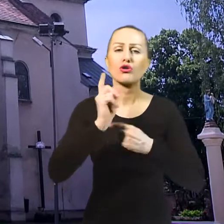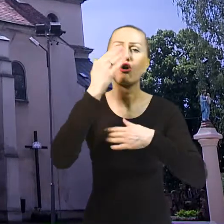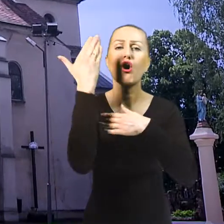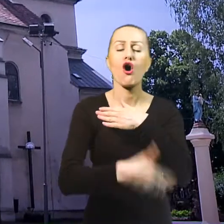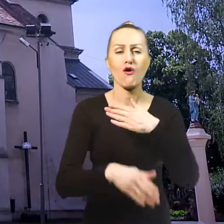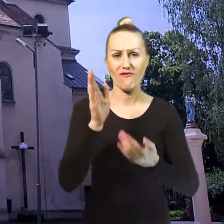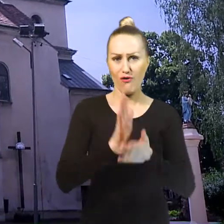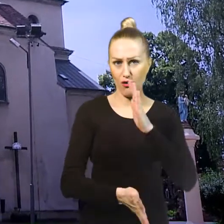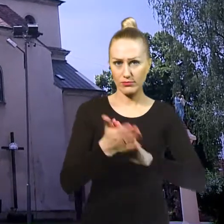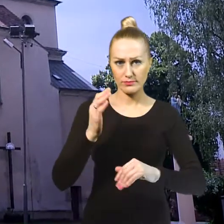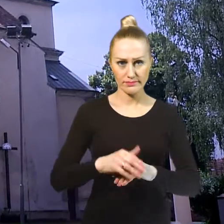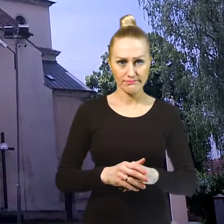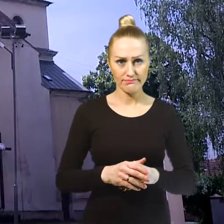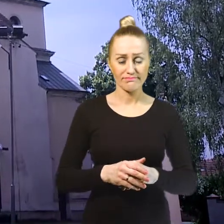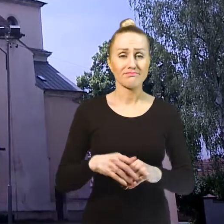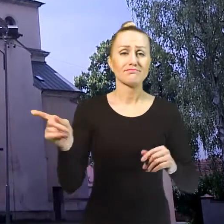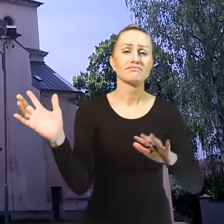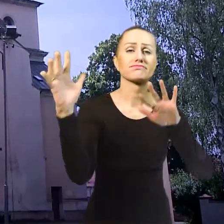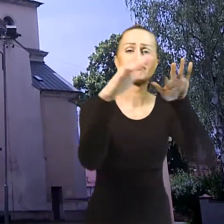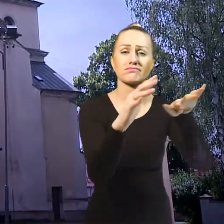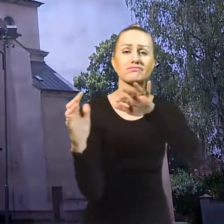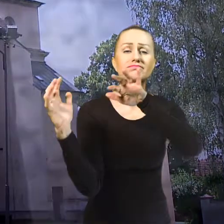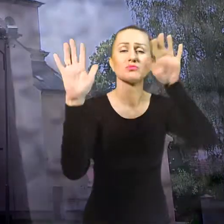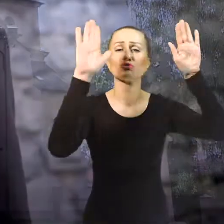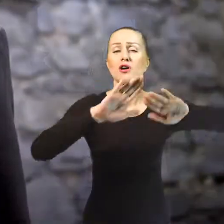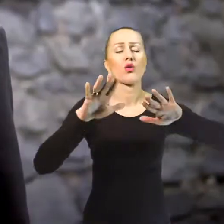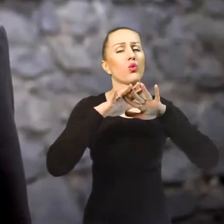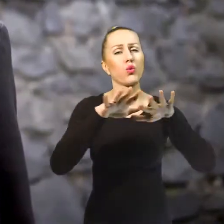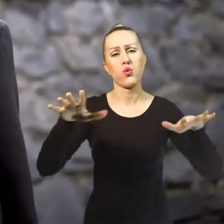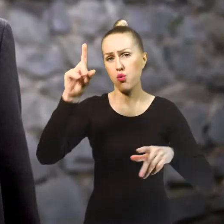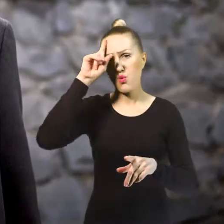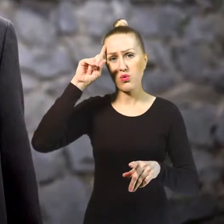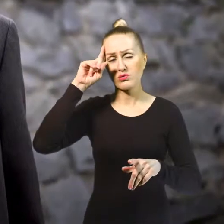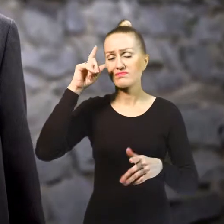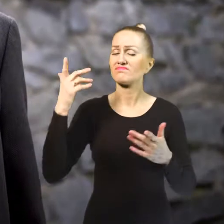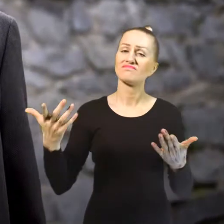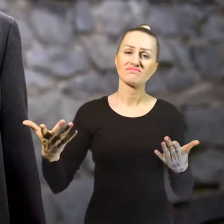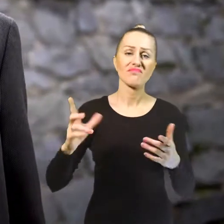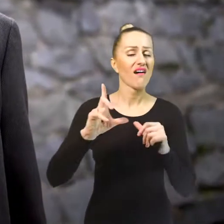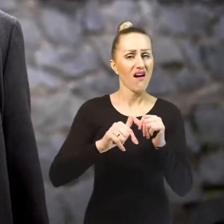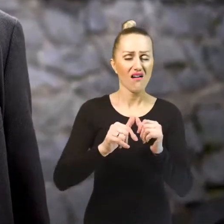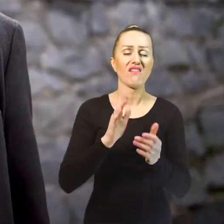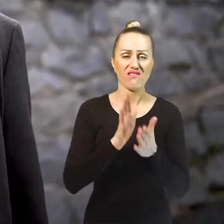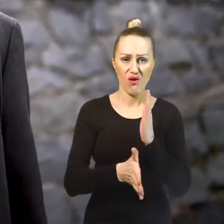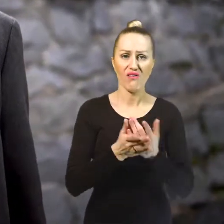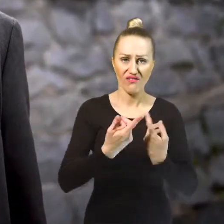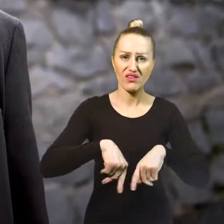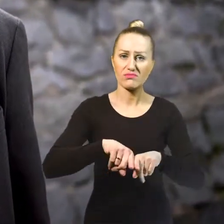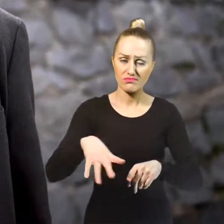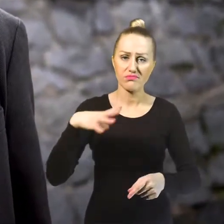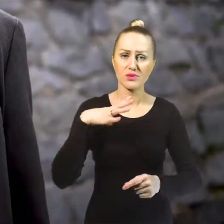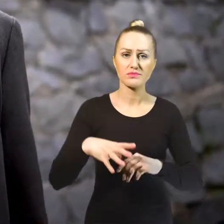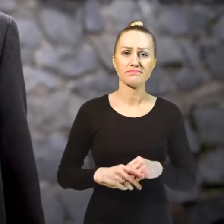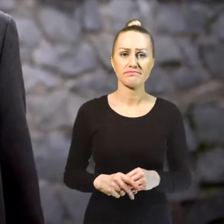zakończenia konfliktu. Gromadziły one mnóstwo wiernych. Mimo to wojna stała się faktem.